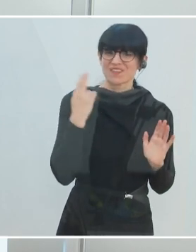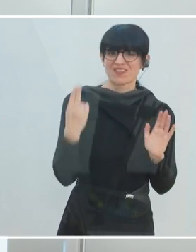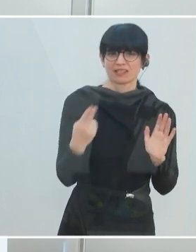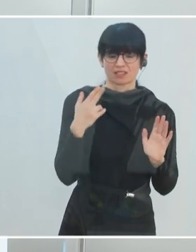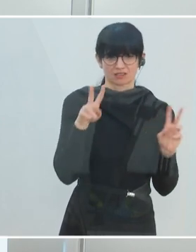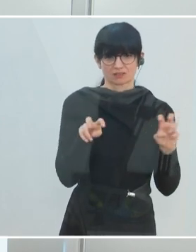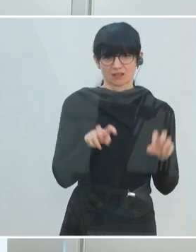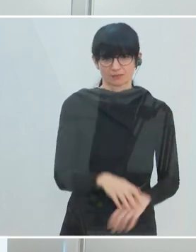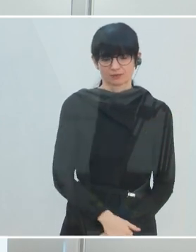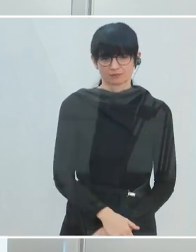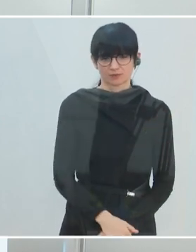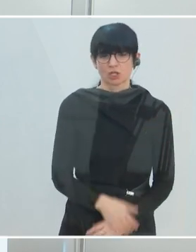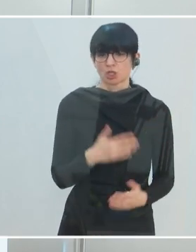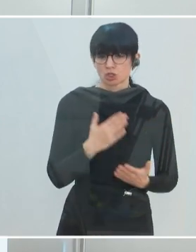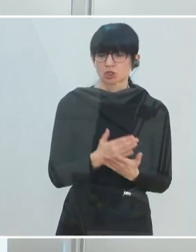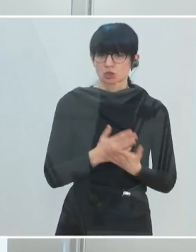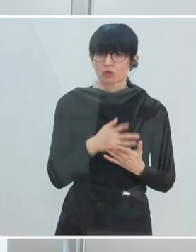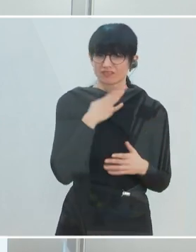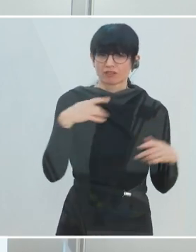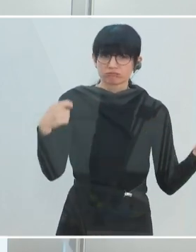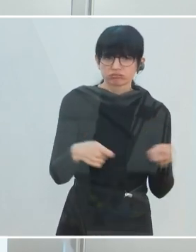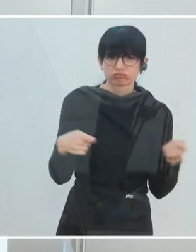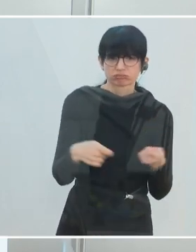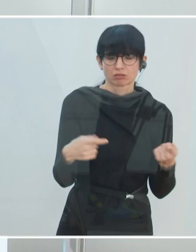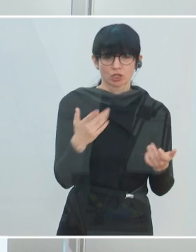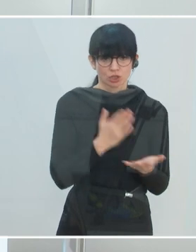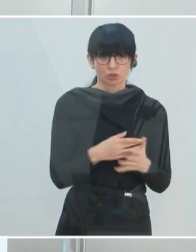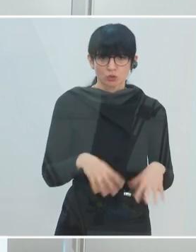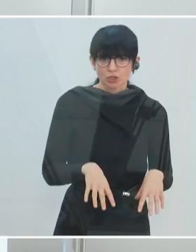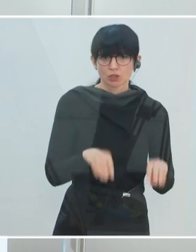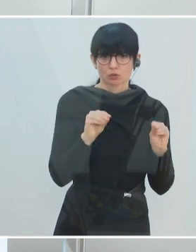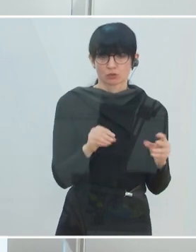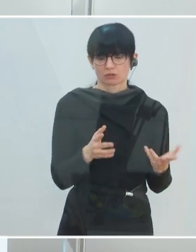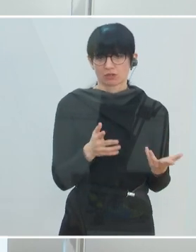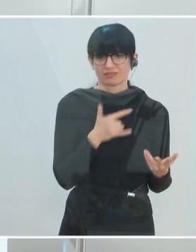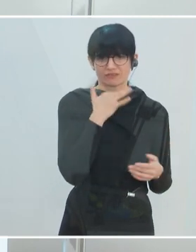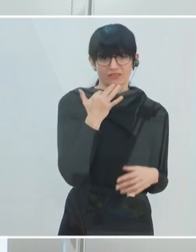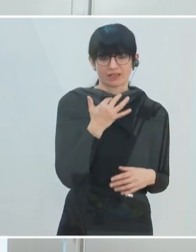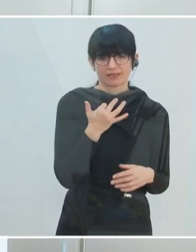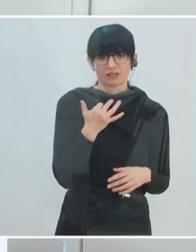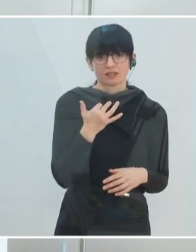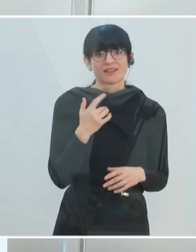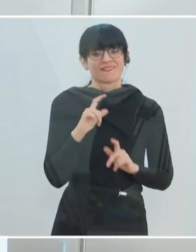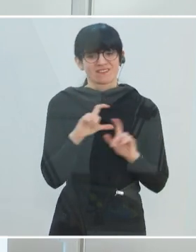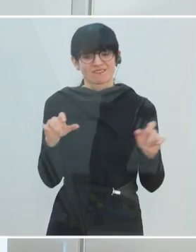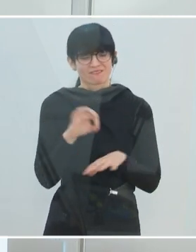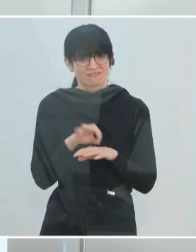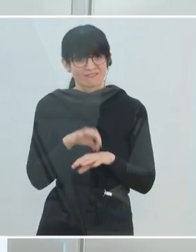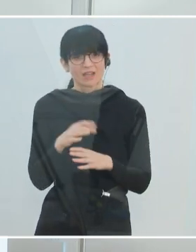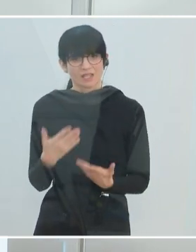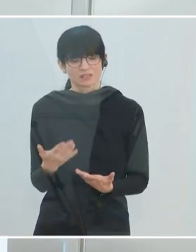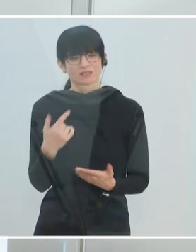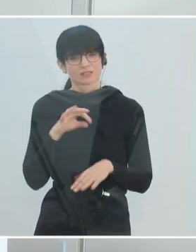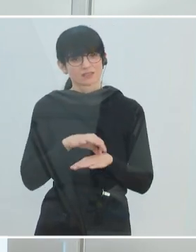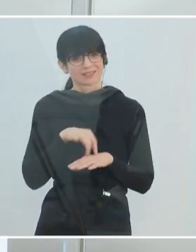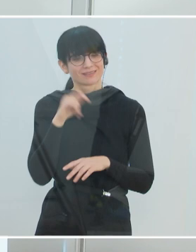konnte. Da ist ja einiges investiert worden. Das, wo wir das Thema derzeit haben, sind die Fachärztinnen und Fachärzte